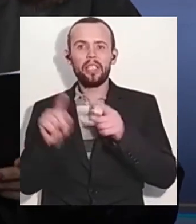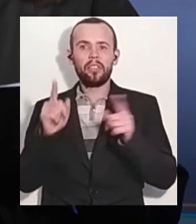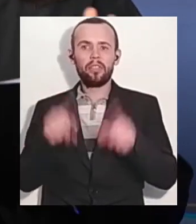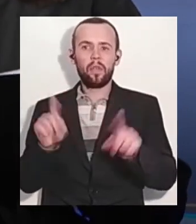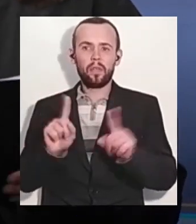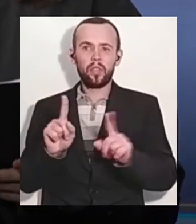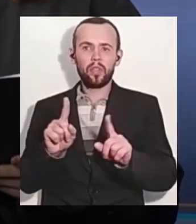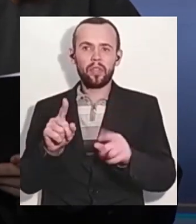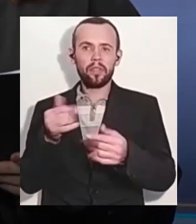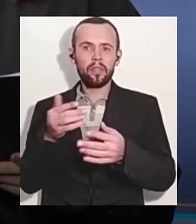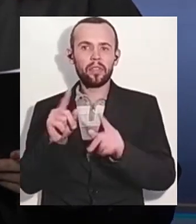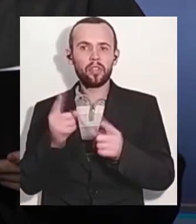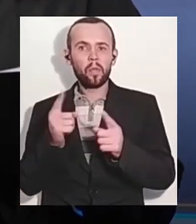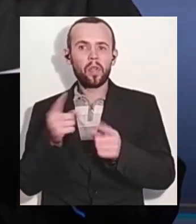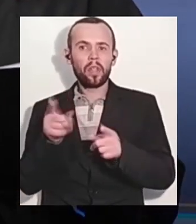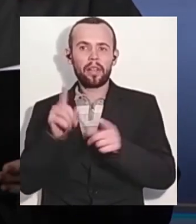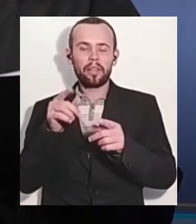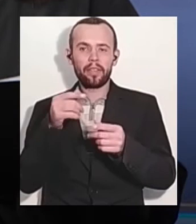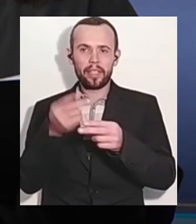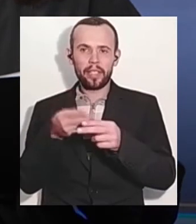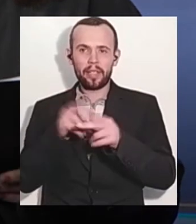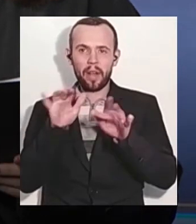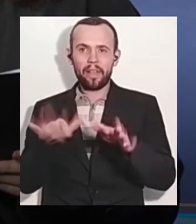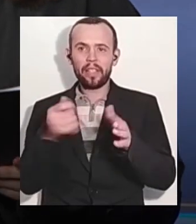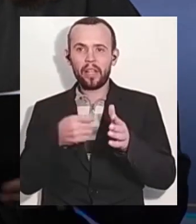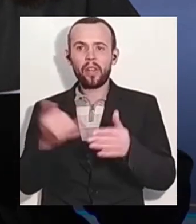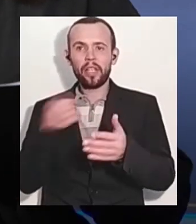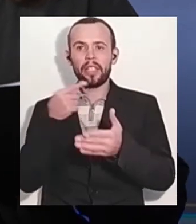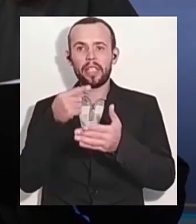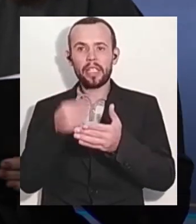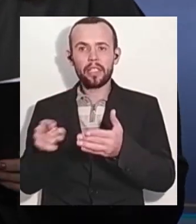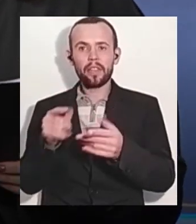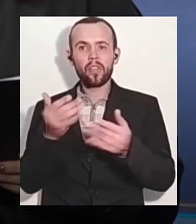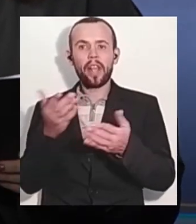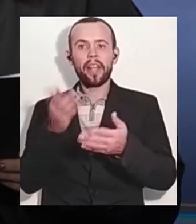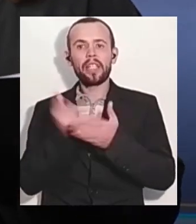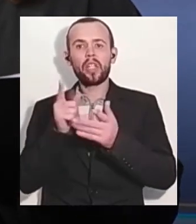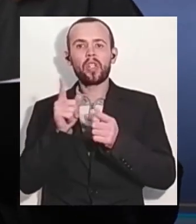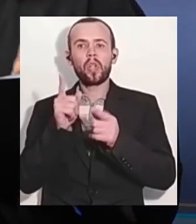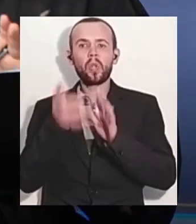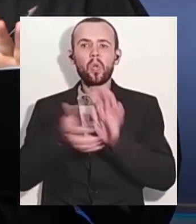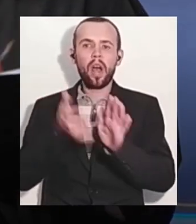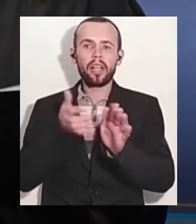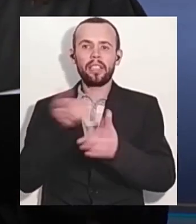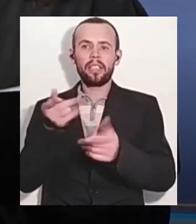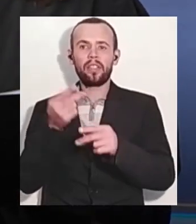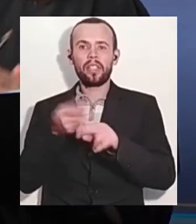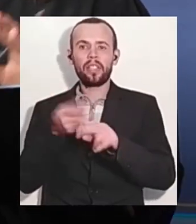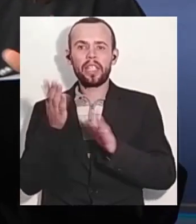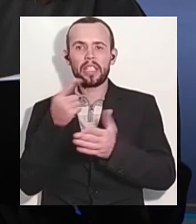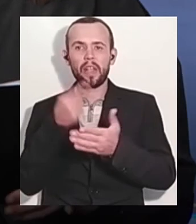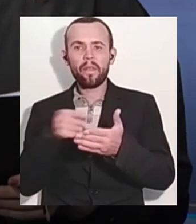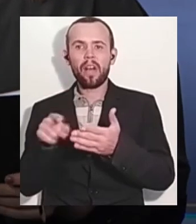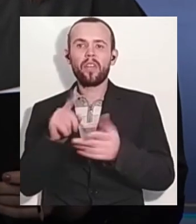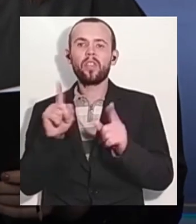преривалася постійно. Скажіть, будь ласка, наскільки така ситуація з висвітленням судового засідання для громадськості